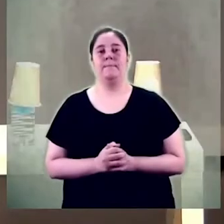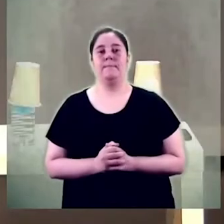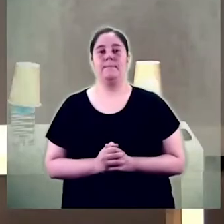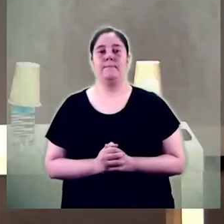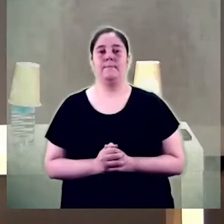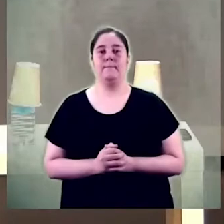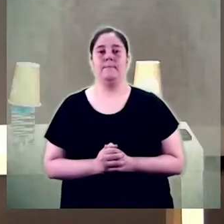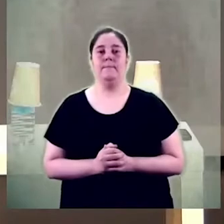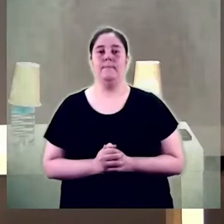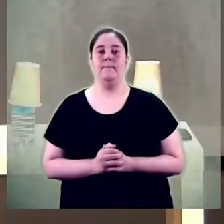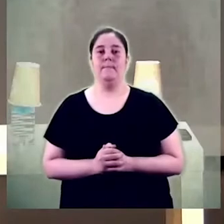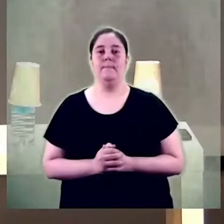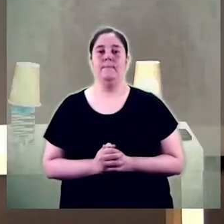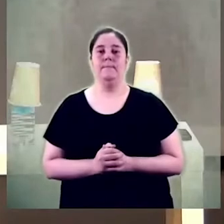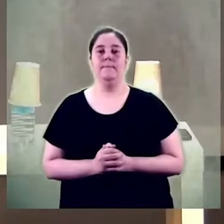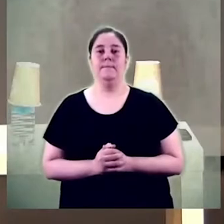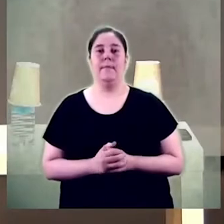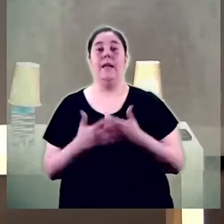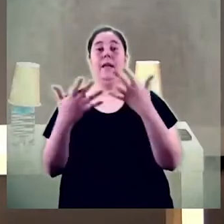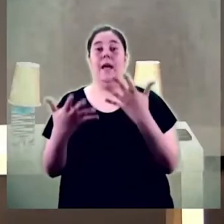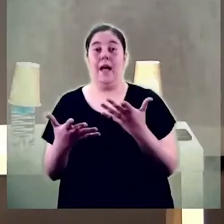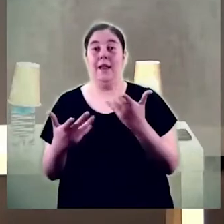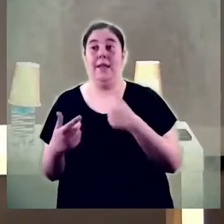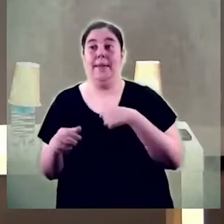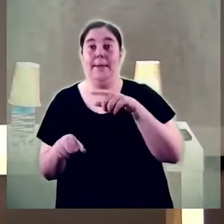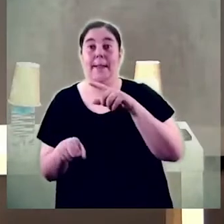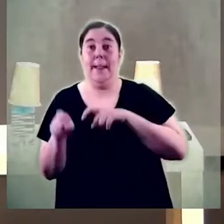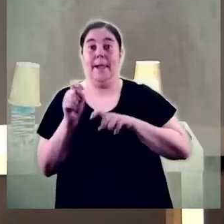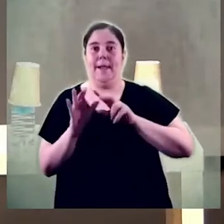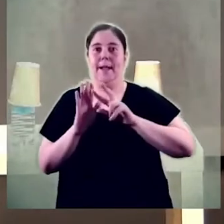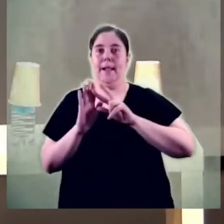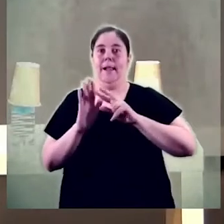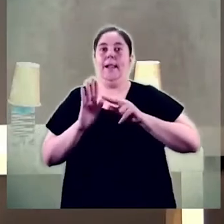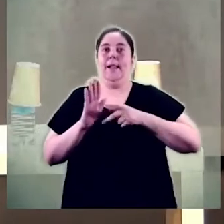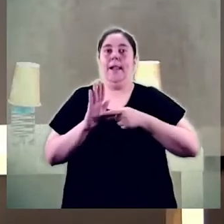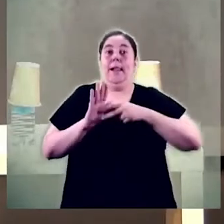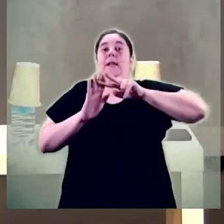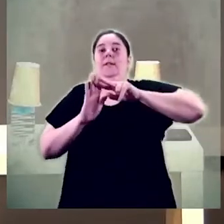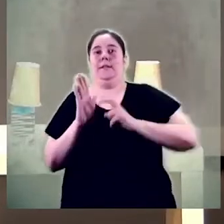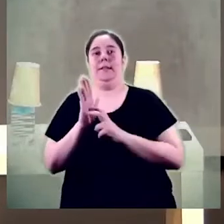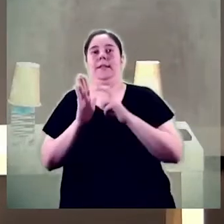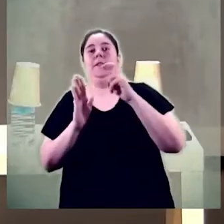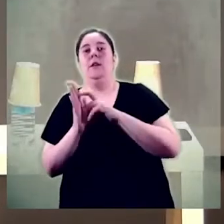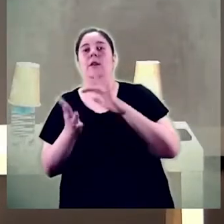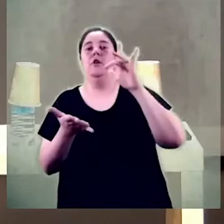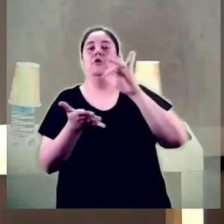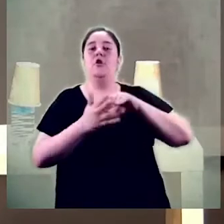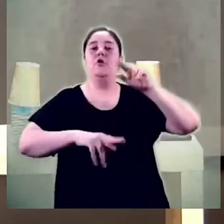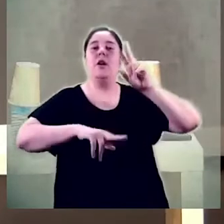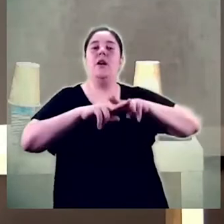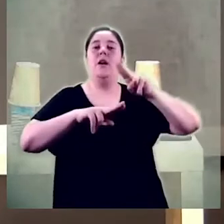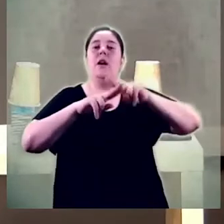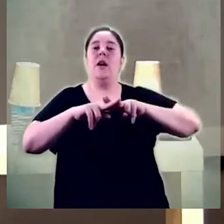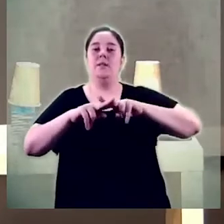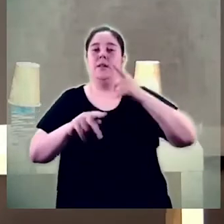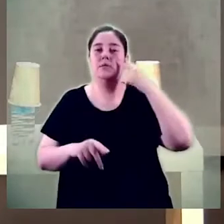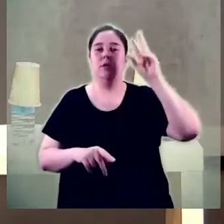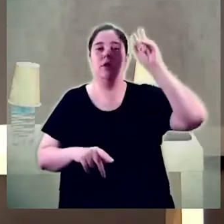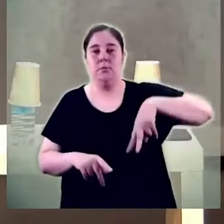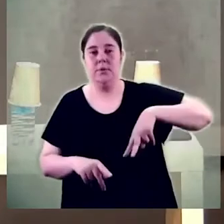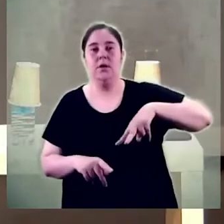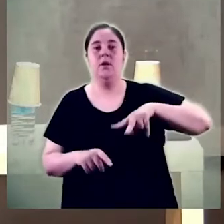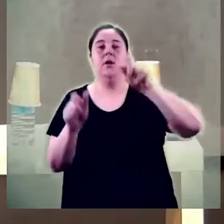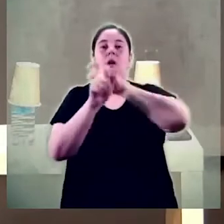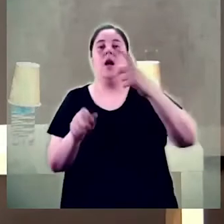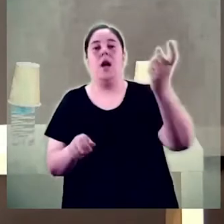Ara sí, tornem a l'ordre corresponent i passem a l'acte de reconeixement a l'alumnat de la primera promoció del Grau d'Estudis